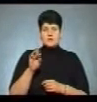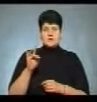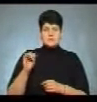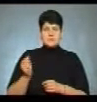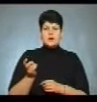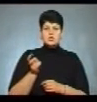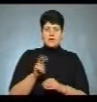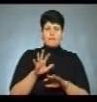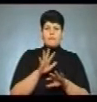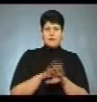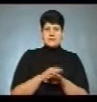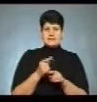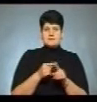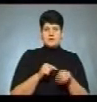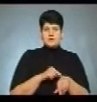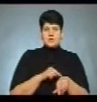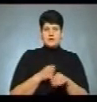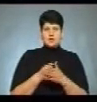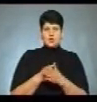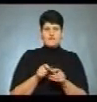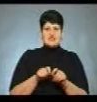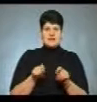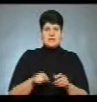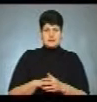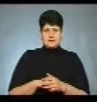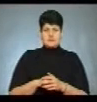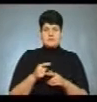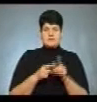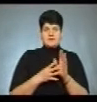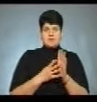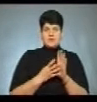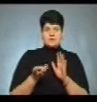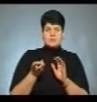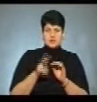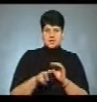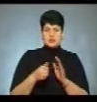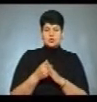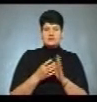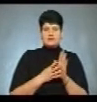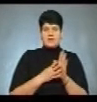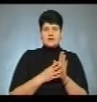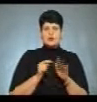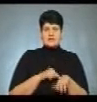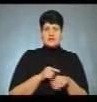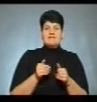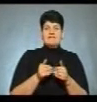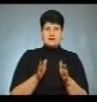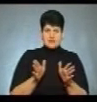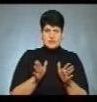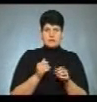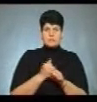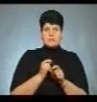прийшла до банку за пів години до відкриття. Пів дев'ятої прийшла, до дев'ятої години відчинили, поки зробили